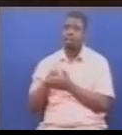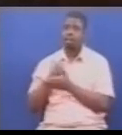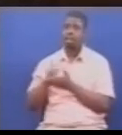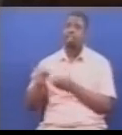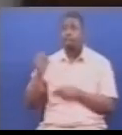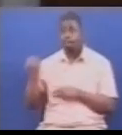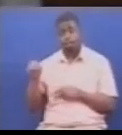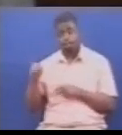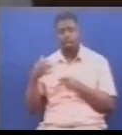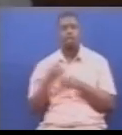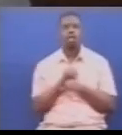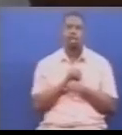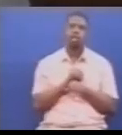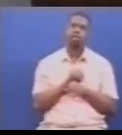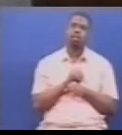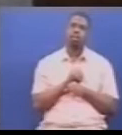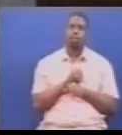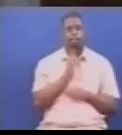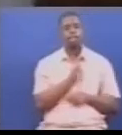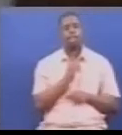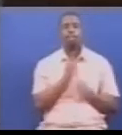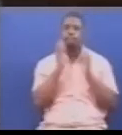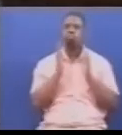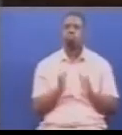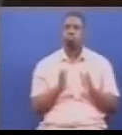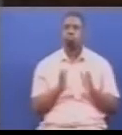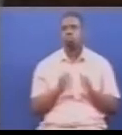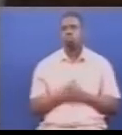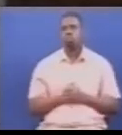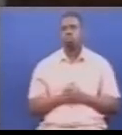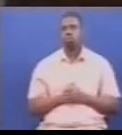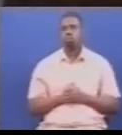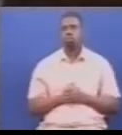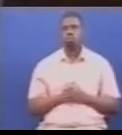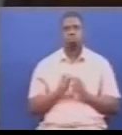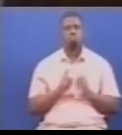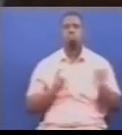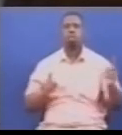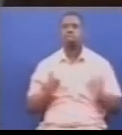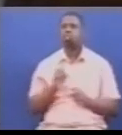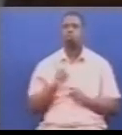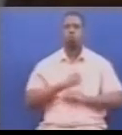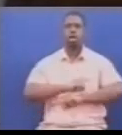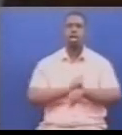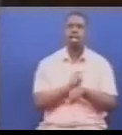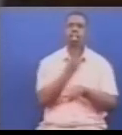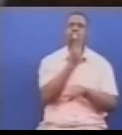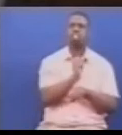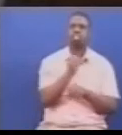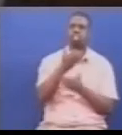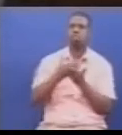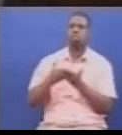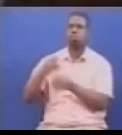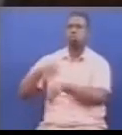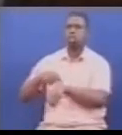ambako anapatikana mkemi ya mkuu. Hakuna umbali, ni dakika 20 mpaka nususayo inata kufika.